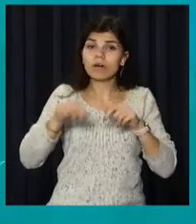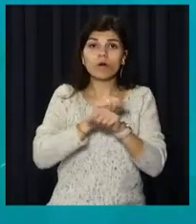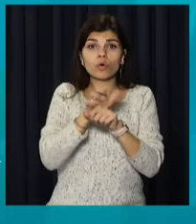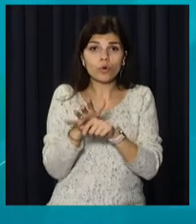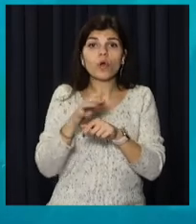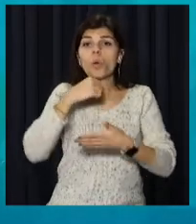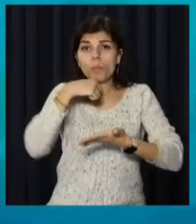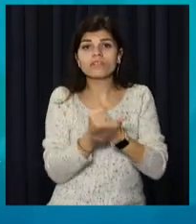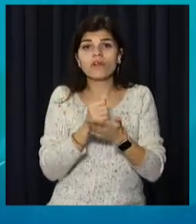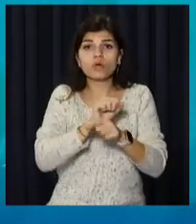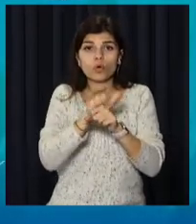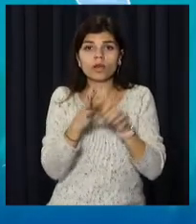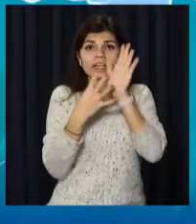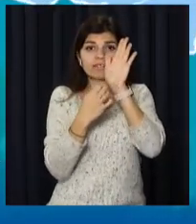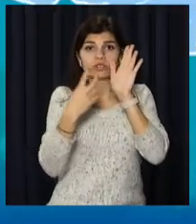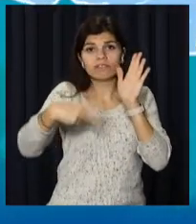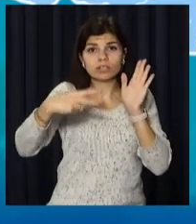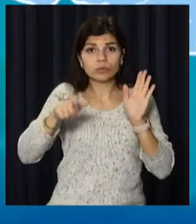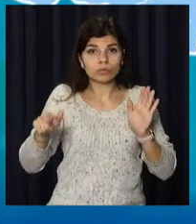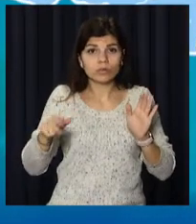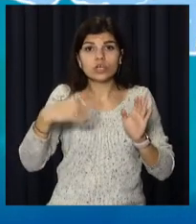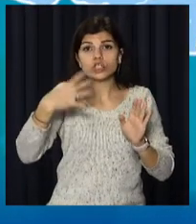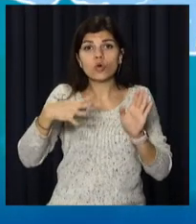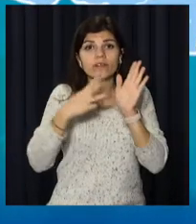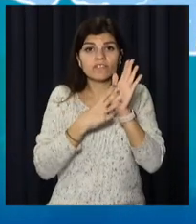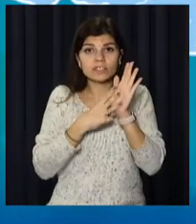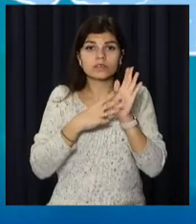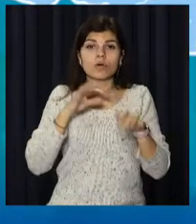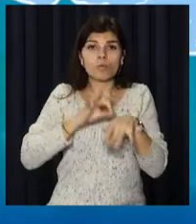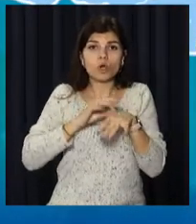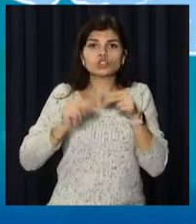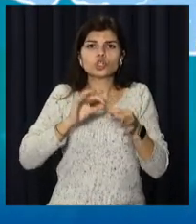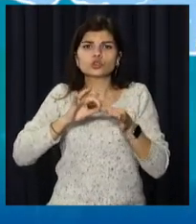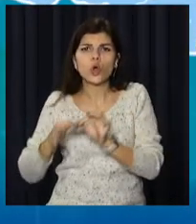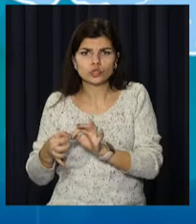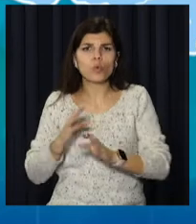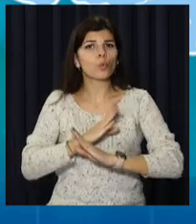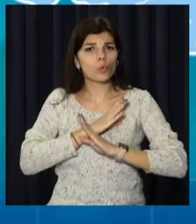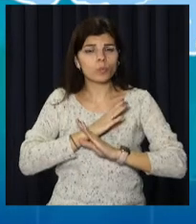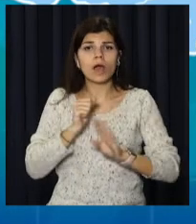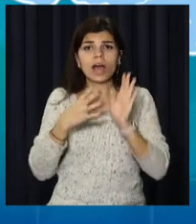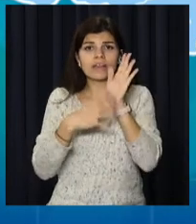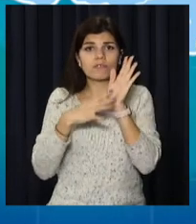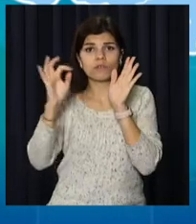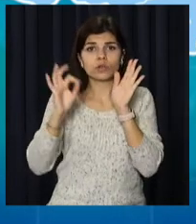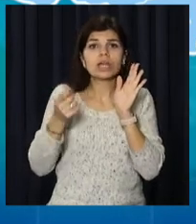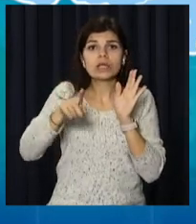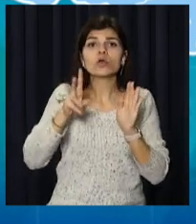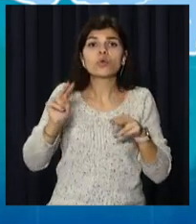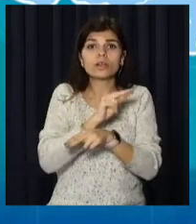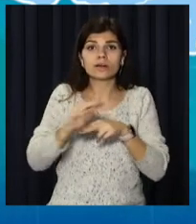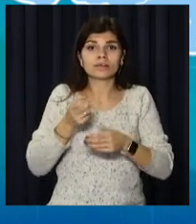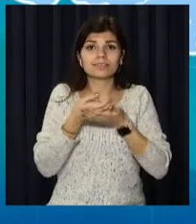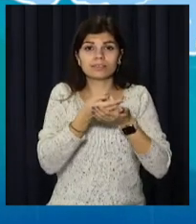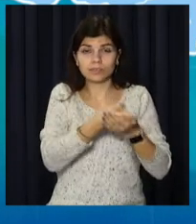лабораторно підтвердили у 920 людей. 48 недужих через ускладнення померли. А 90% тих, хто лікується